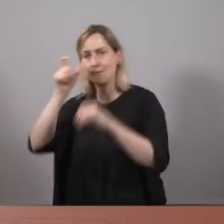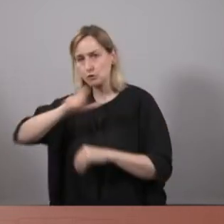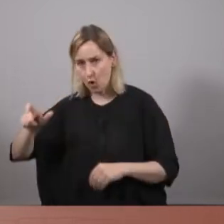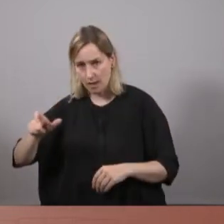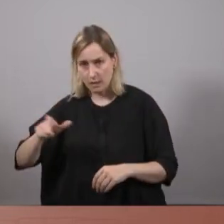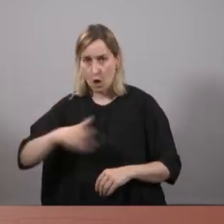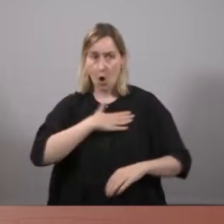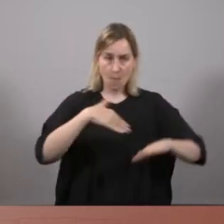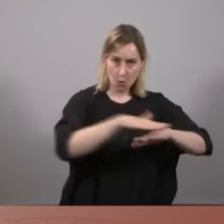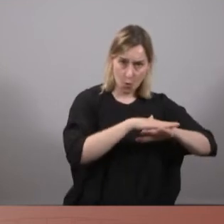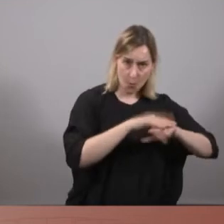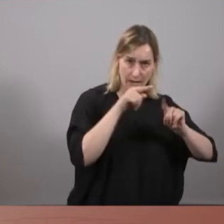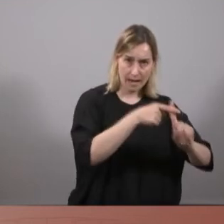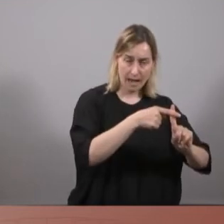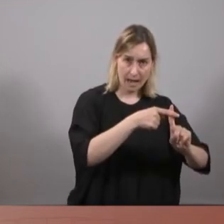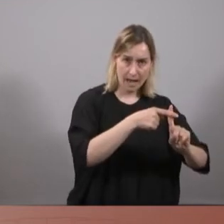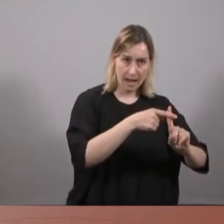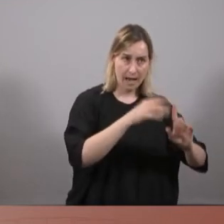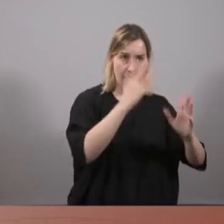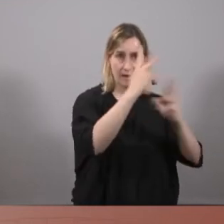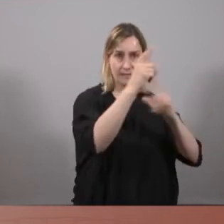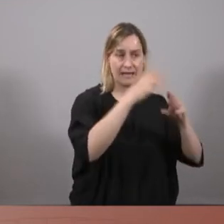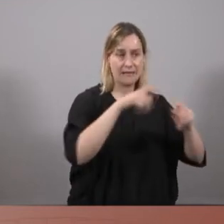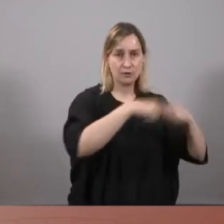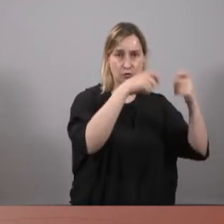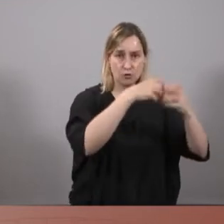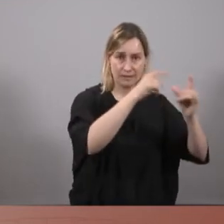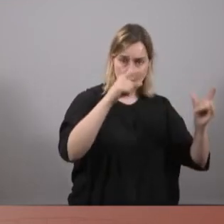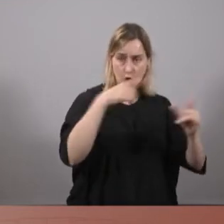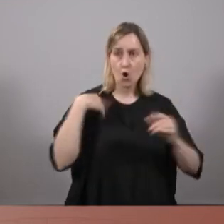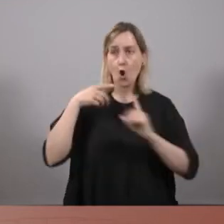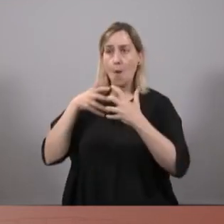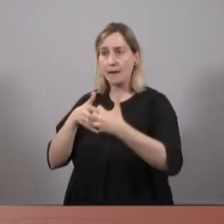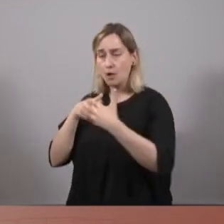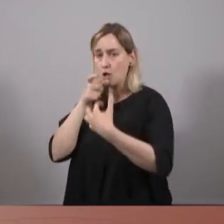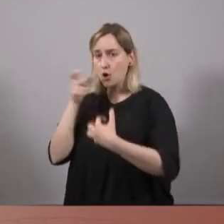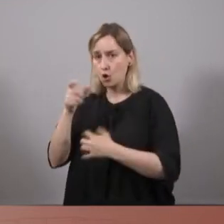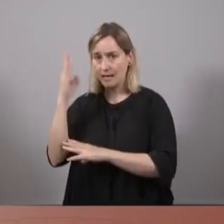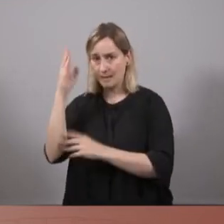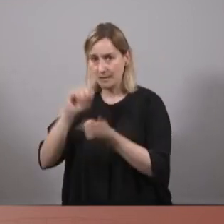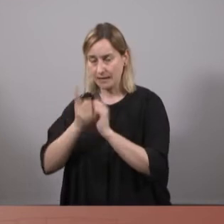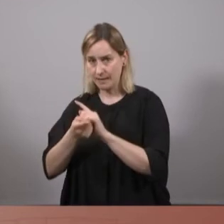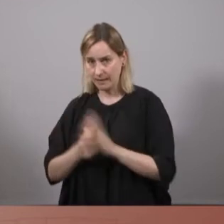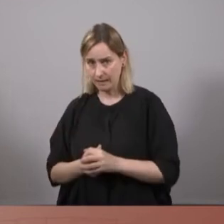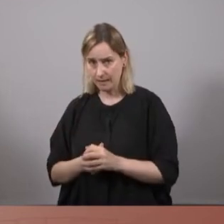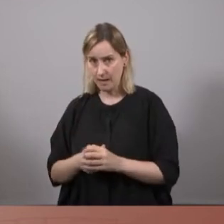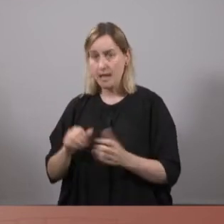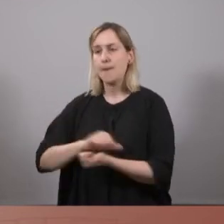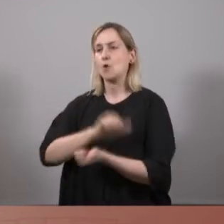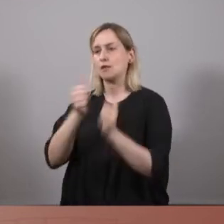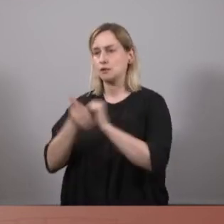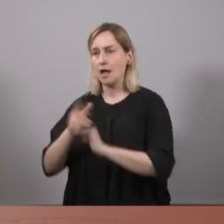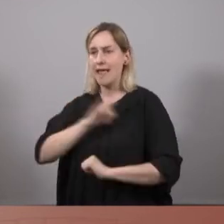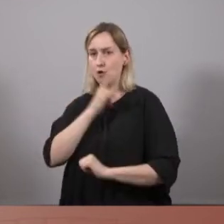governar per l'extractivisme i la destrucció del territori? O per la lluita contra el canvi climàtic i per una transició